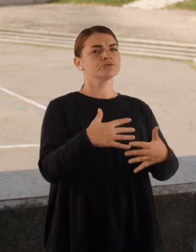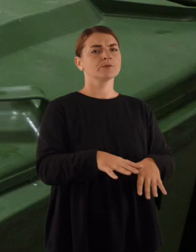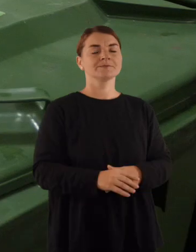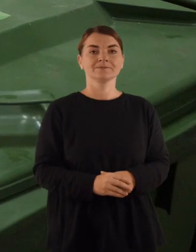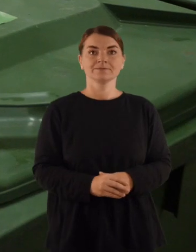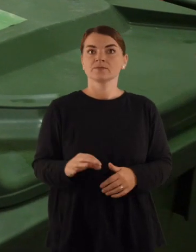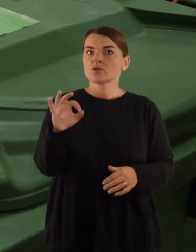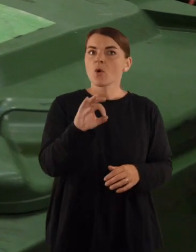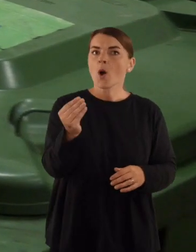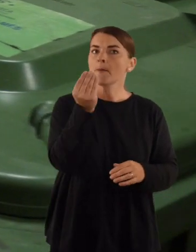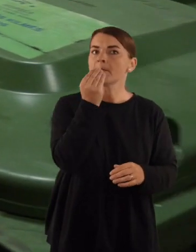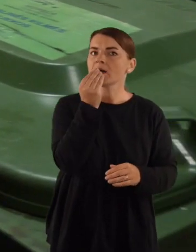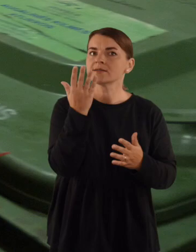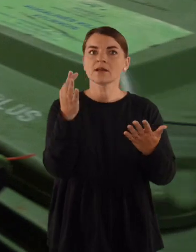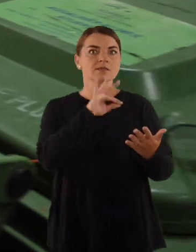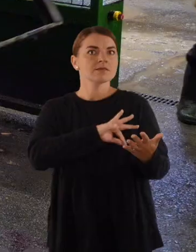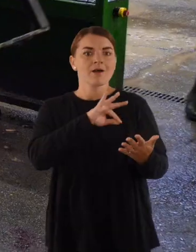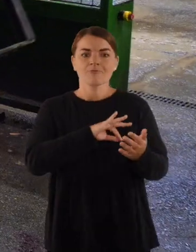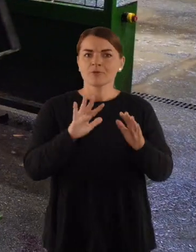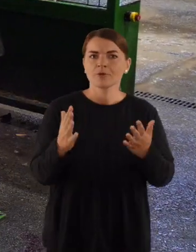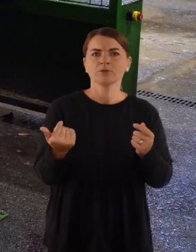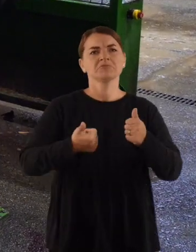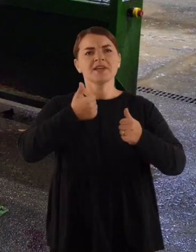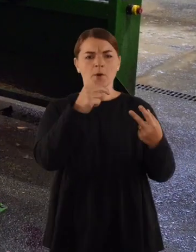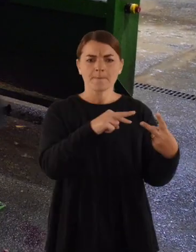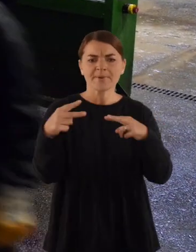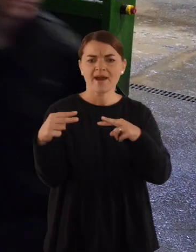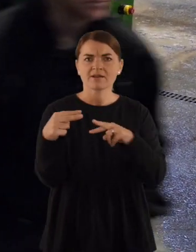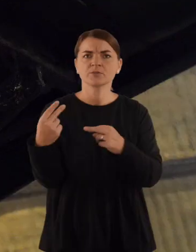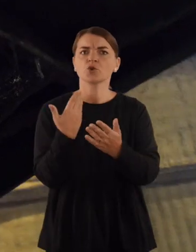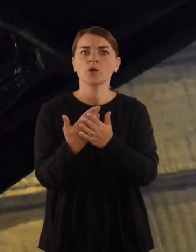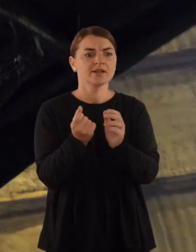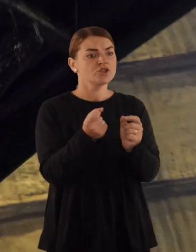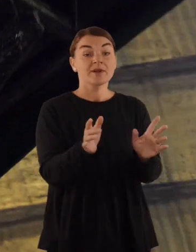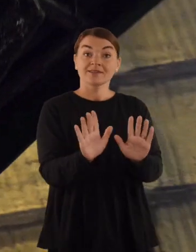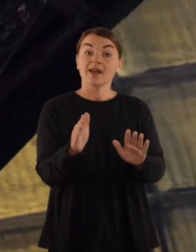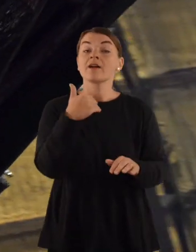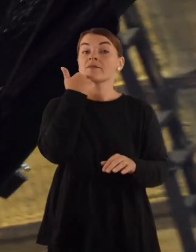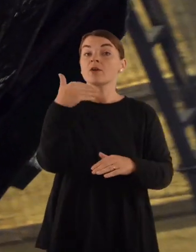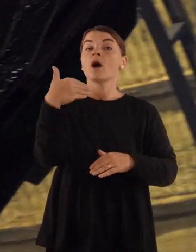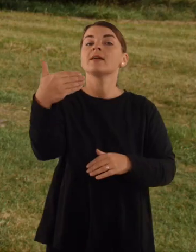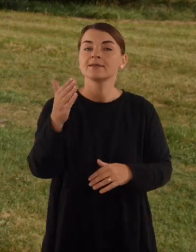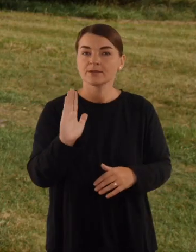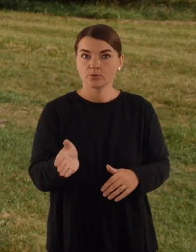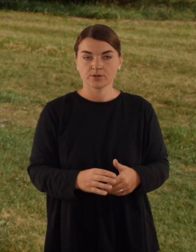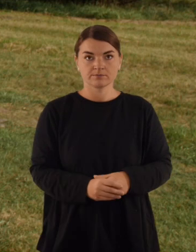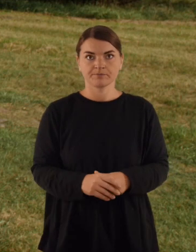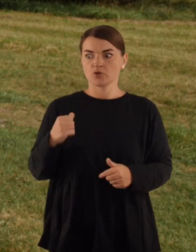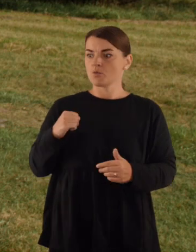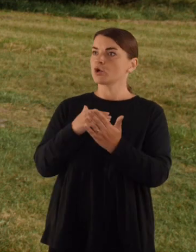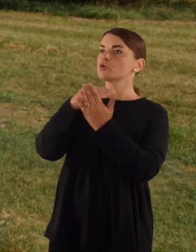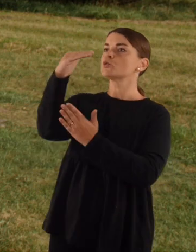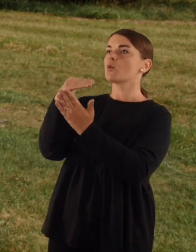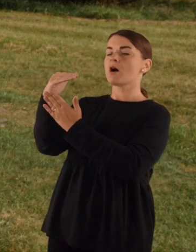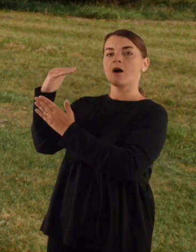kultūringas. Apie maisto atliekų naudas ir kodėl geriau perdirbti, išmesti būtinai, pakalbėsime kitose mūsų laidose. Mes su Algusieji tikrai